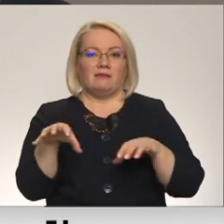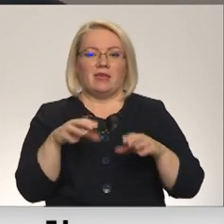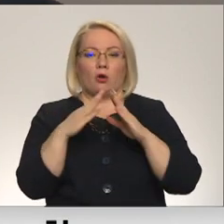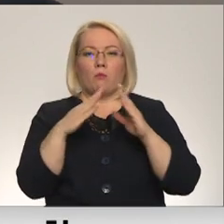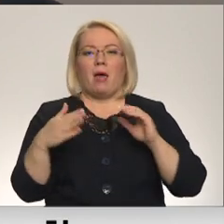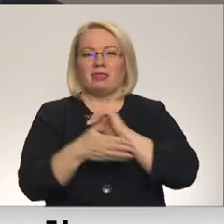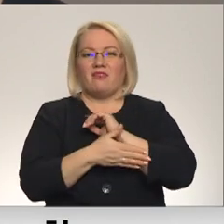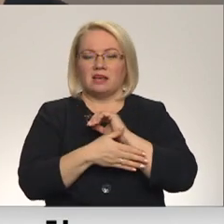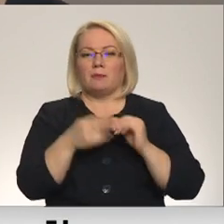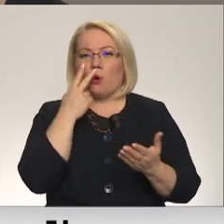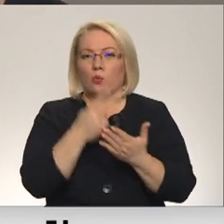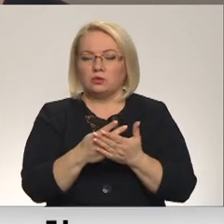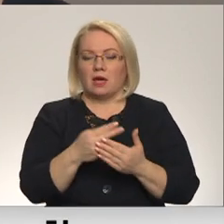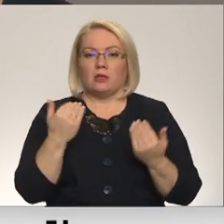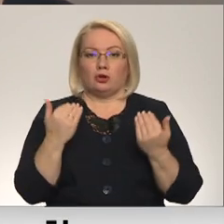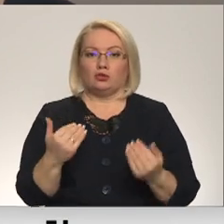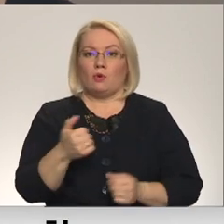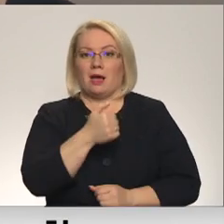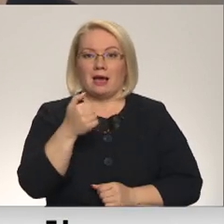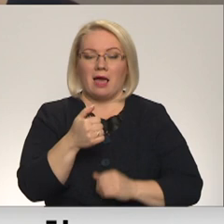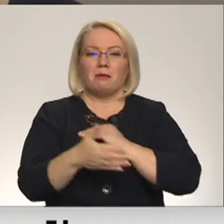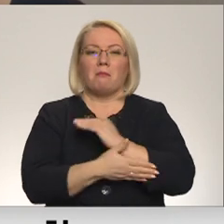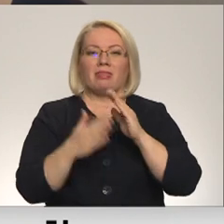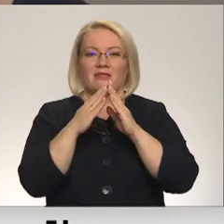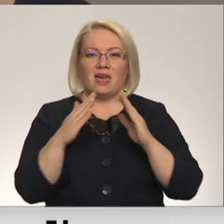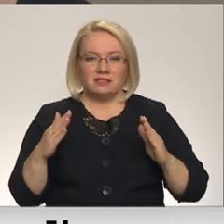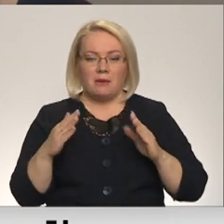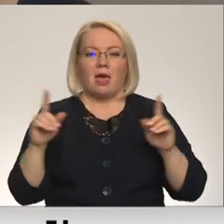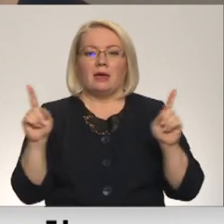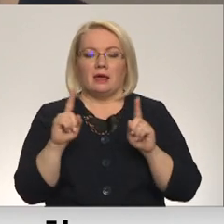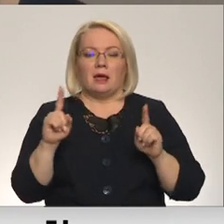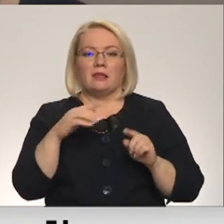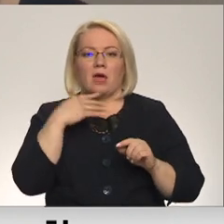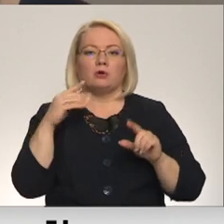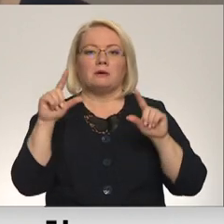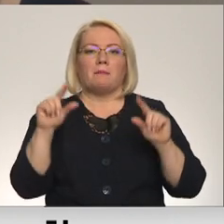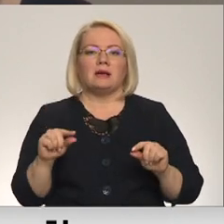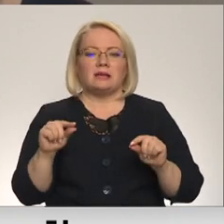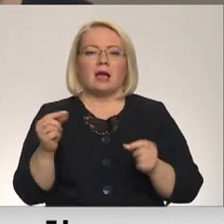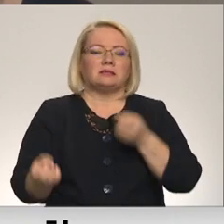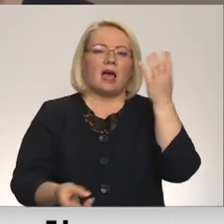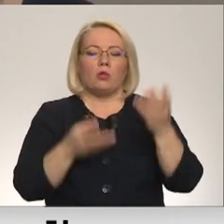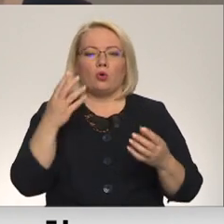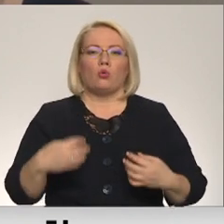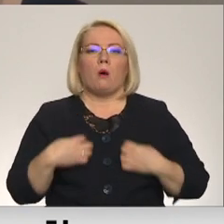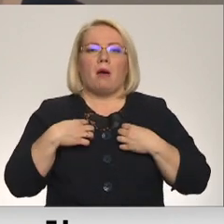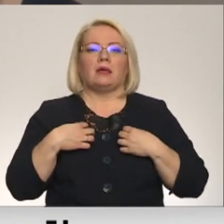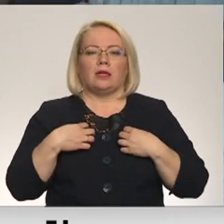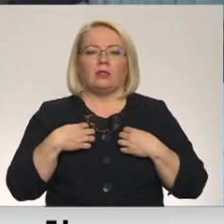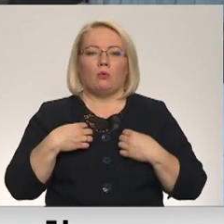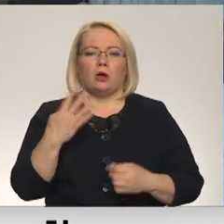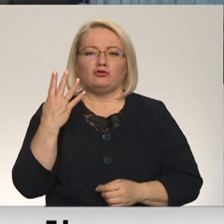patversmes gan uzsver, ka šogad patversmes nonākuši daudz mazāk salūta pārbaidīto četkājaiņu.